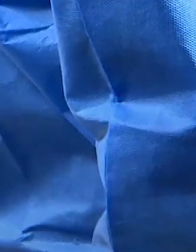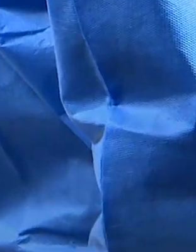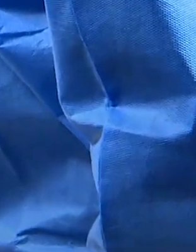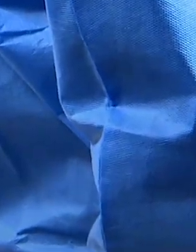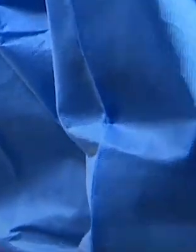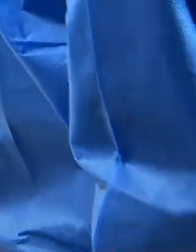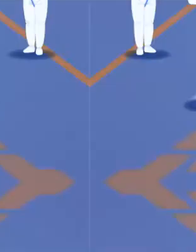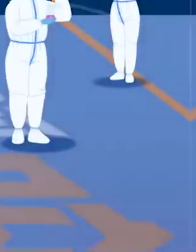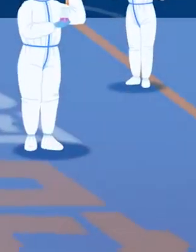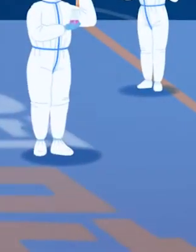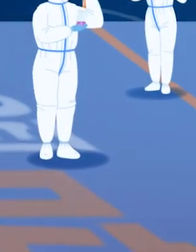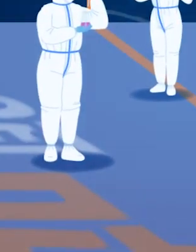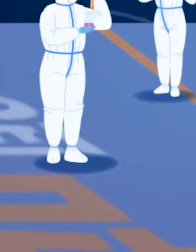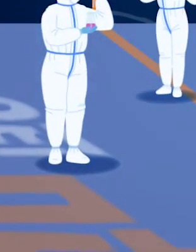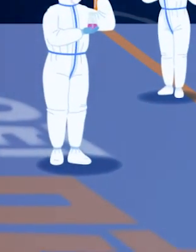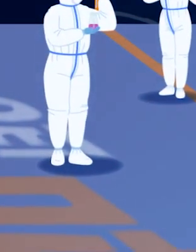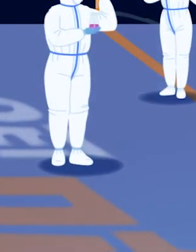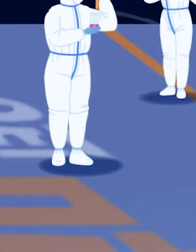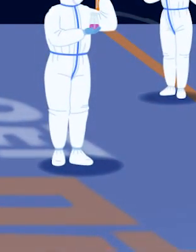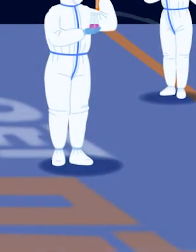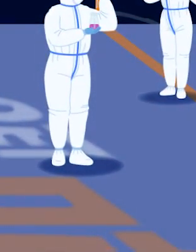감사합니다. 감사합니다.